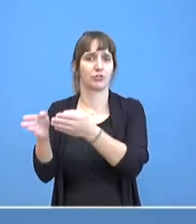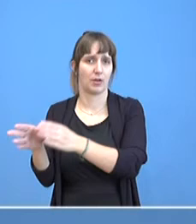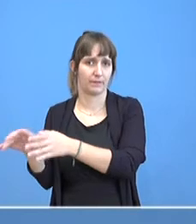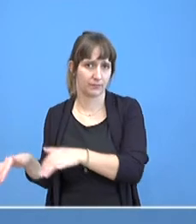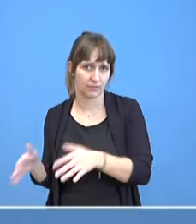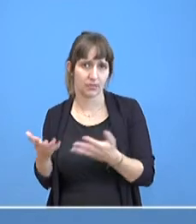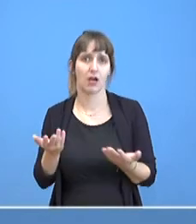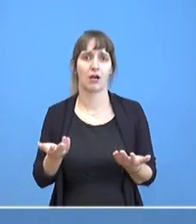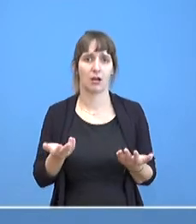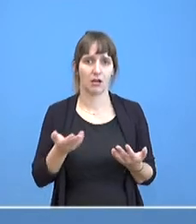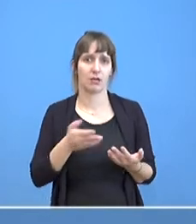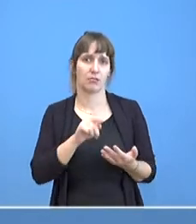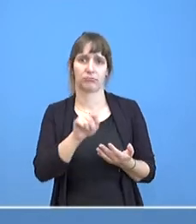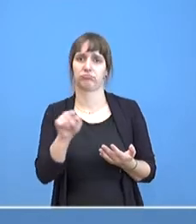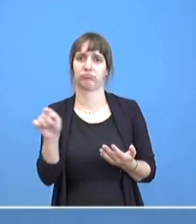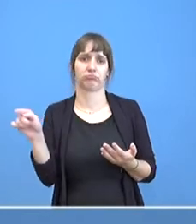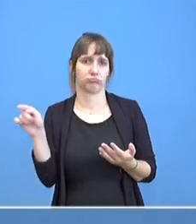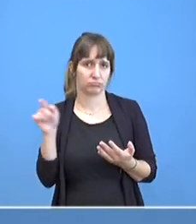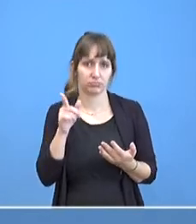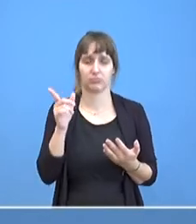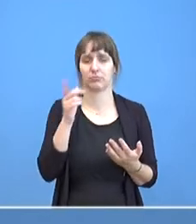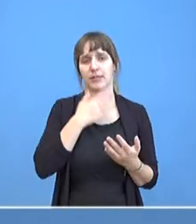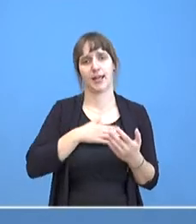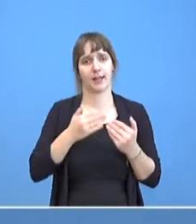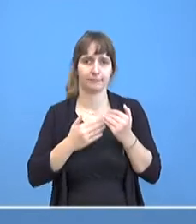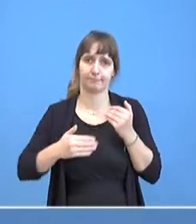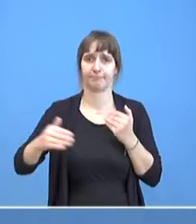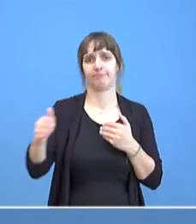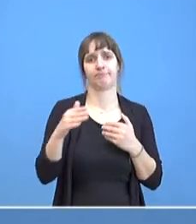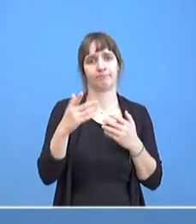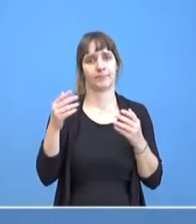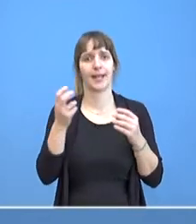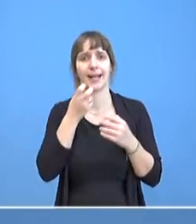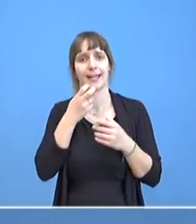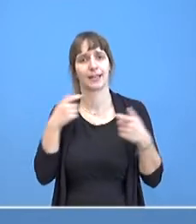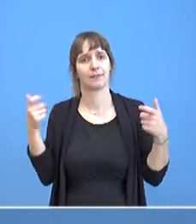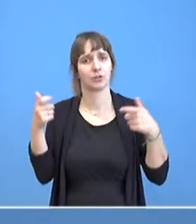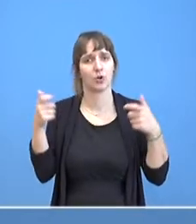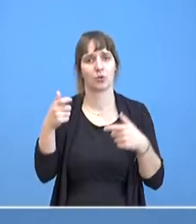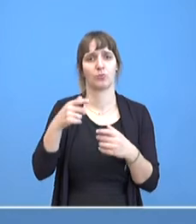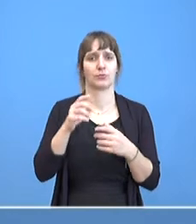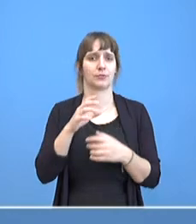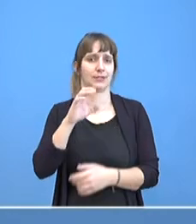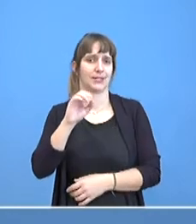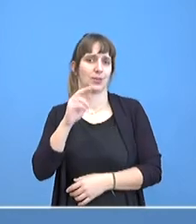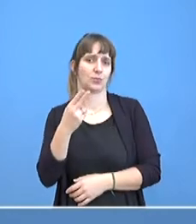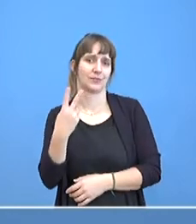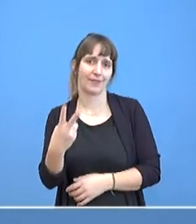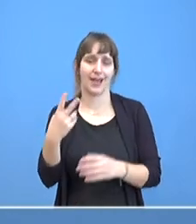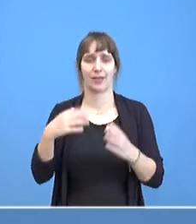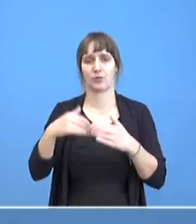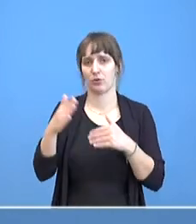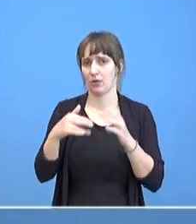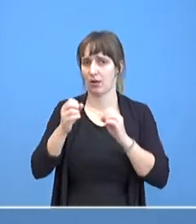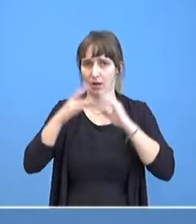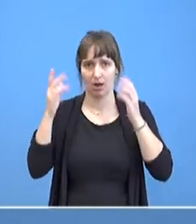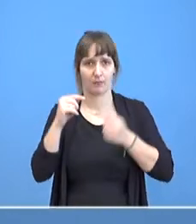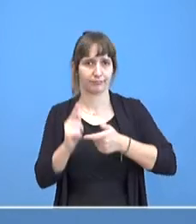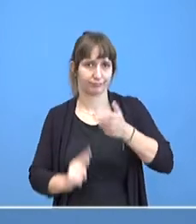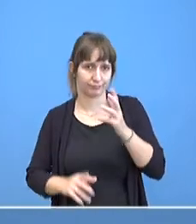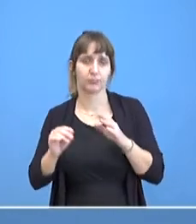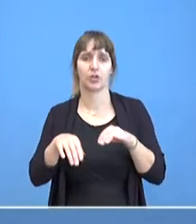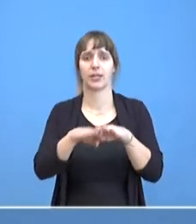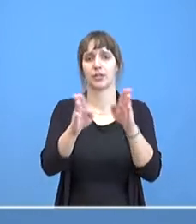CO2-neutraler Energieversorgung auszustatten und Ähnliches. Da gibt es sicherlich zu den Liegenschaftsbetrieben Zahlen.